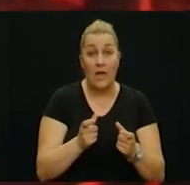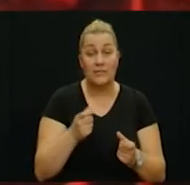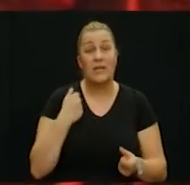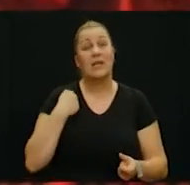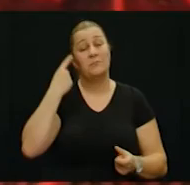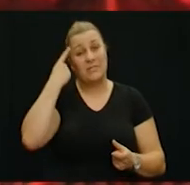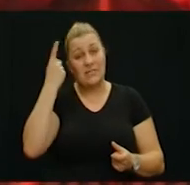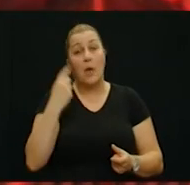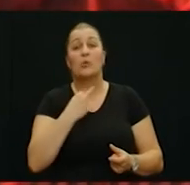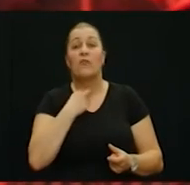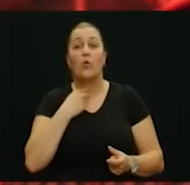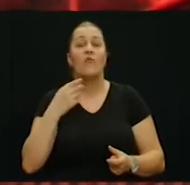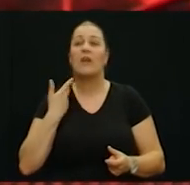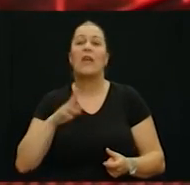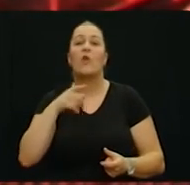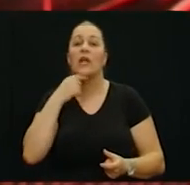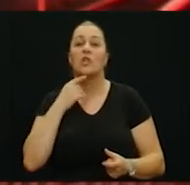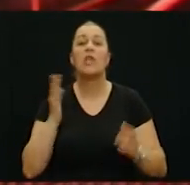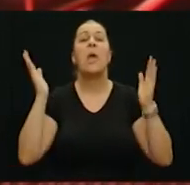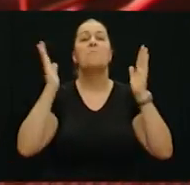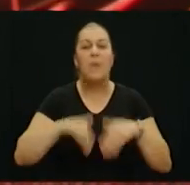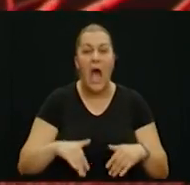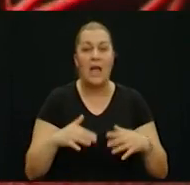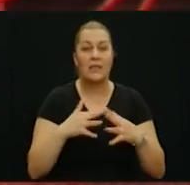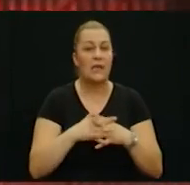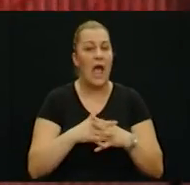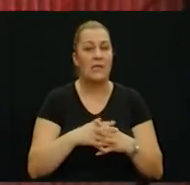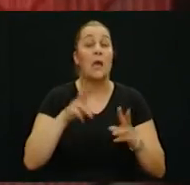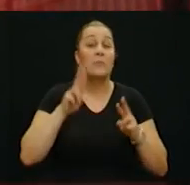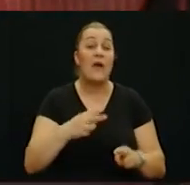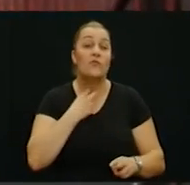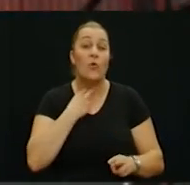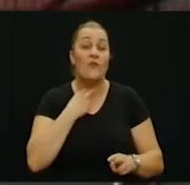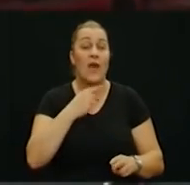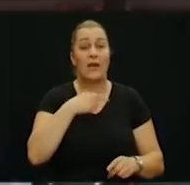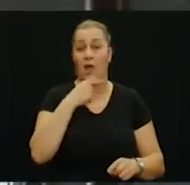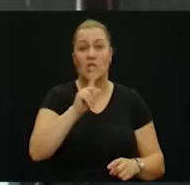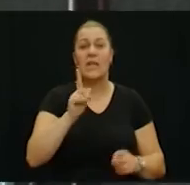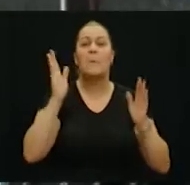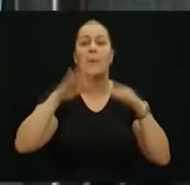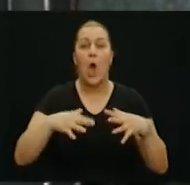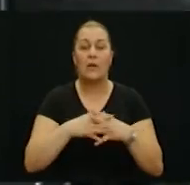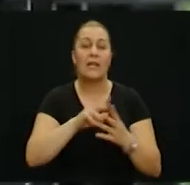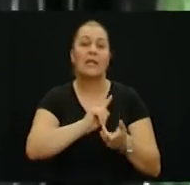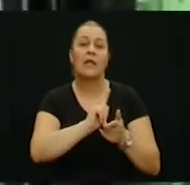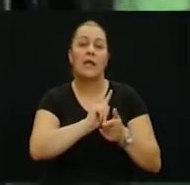vukovarca ne ovaj je termin pad grada jer on zapravo vukovarca nikad nije bio pao samo privremene okupiran